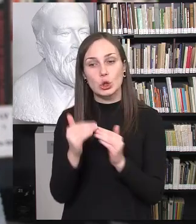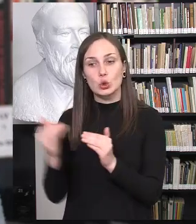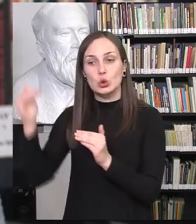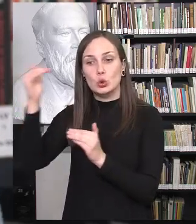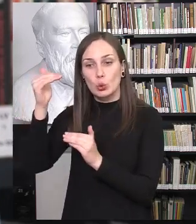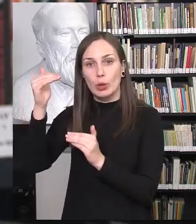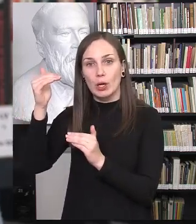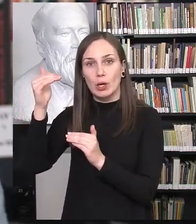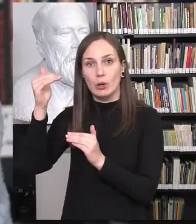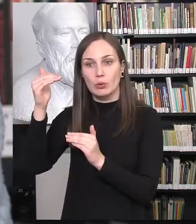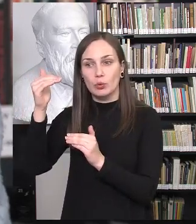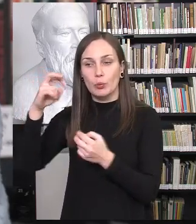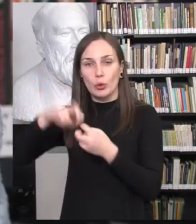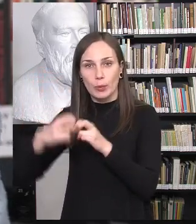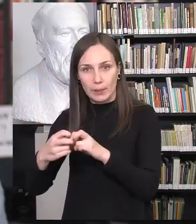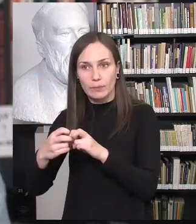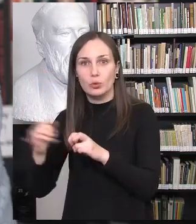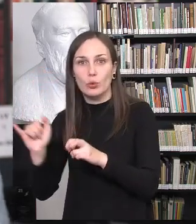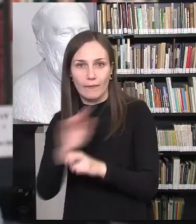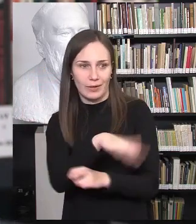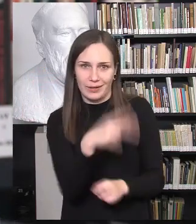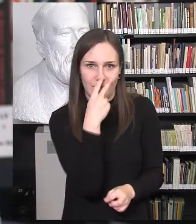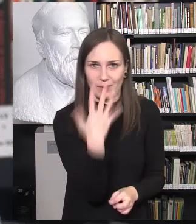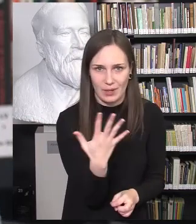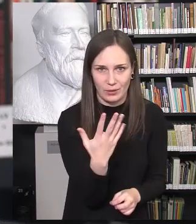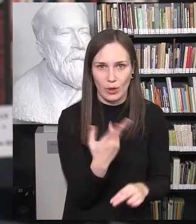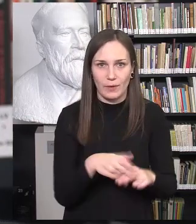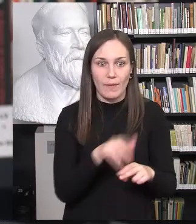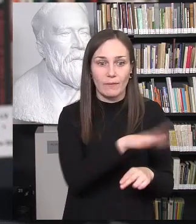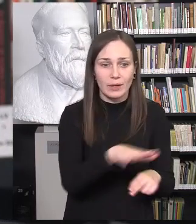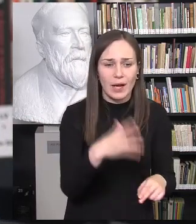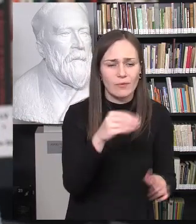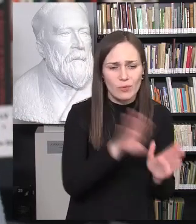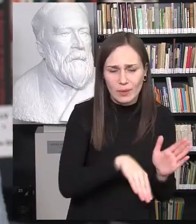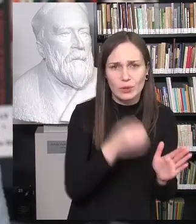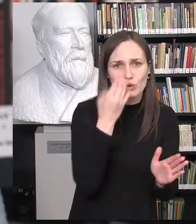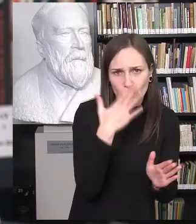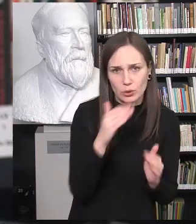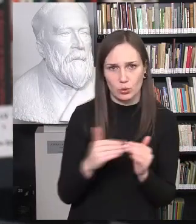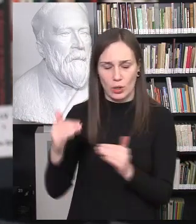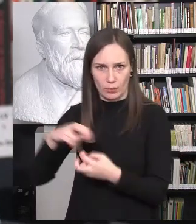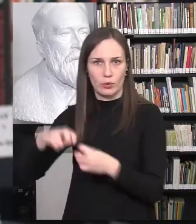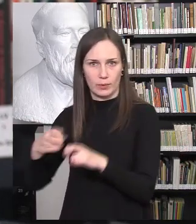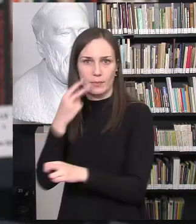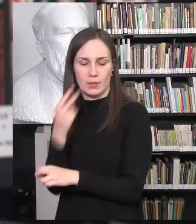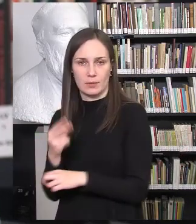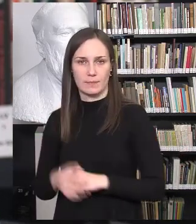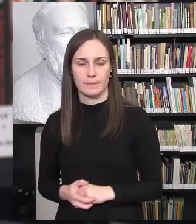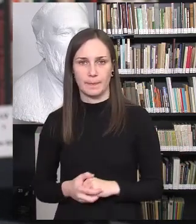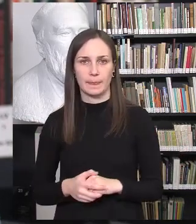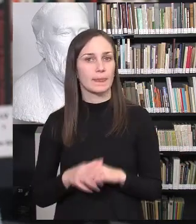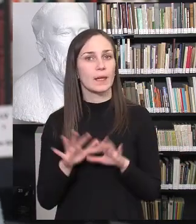problemų ten, ko vaikai jų nemato. Ir vaikam jūs atrodytų visiškai paprastos ir suprantamas. Jeigu mes visi realiai